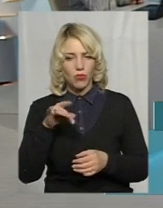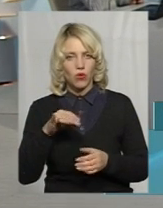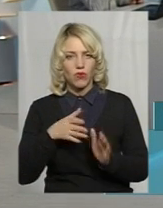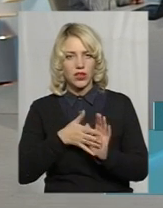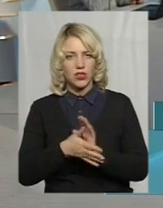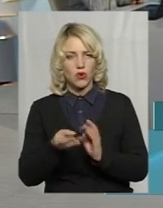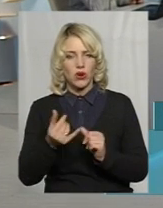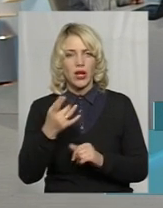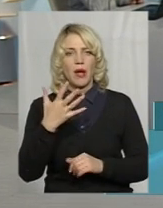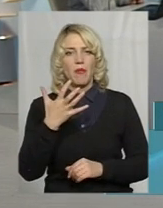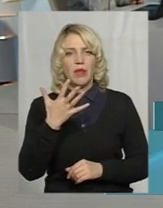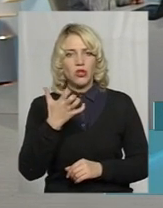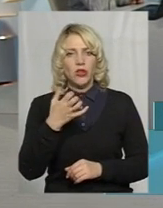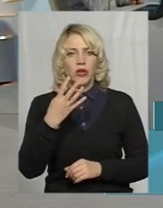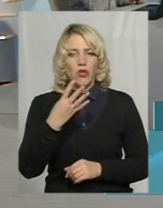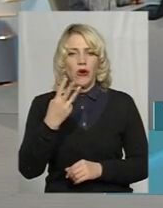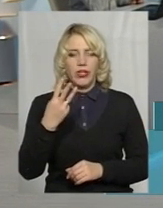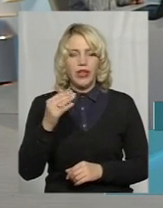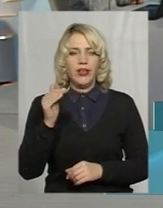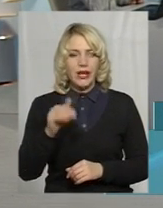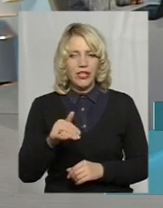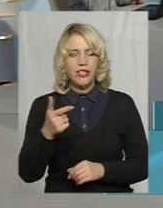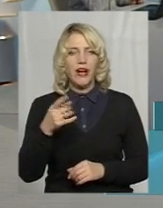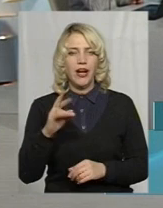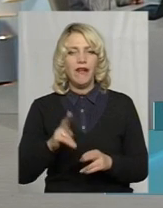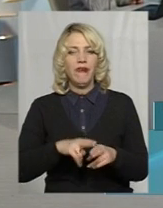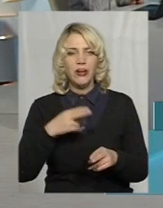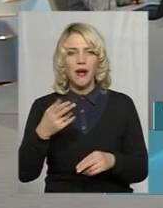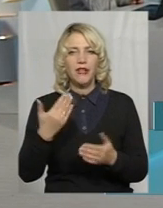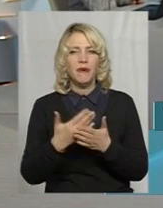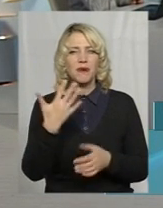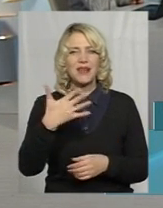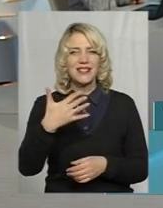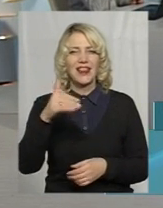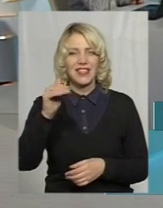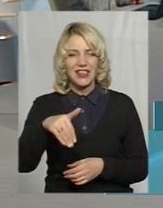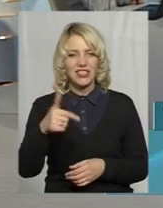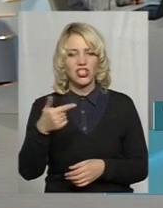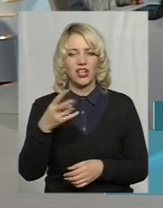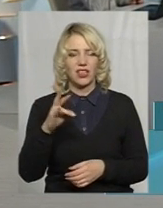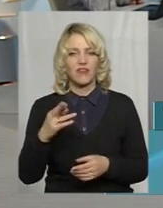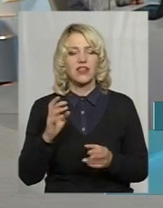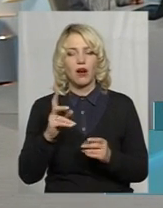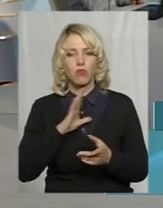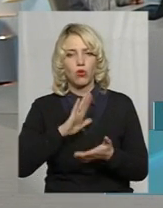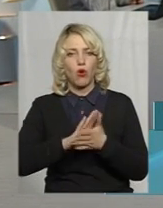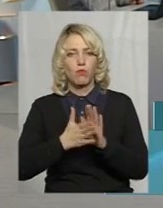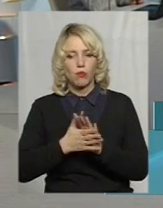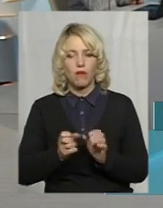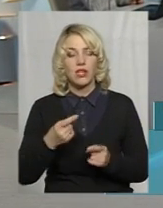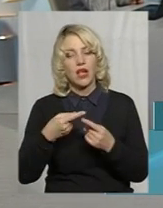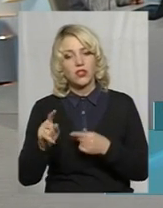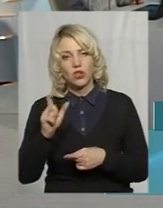в розмірі 543 тисячі гривень. Тобто, відшкодували до 50 тисяч, як і було обумовлено. Інша людина в